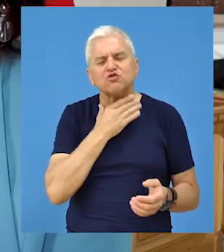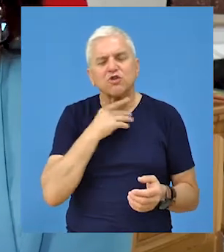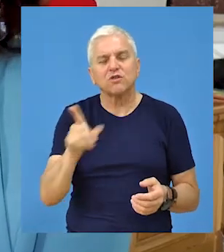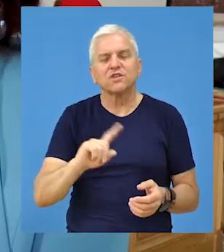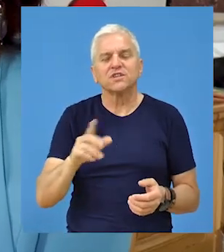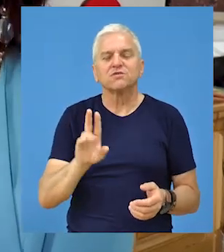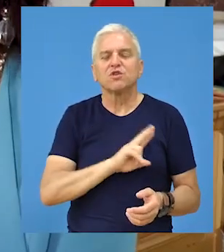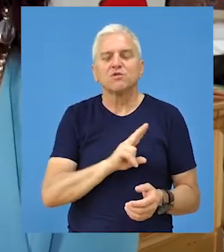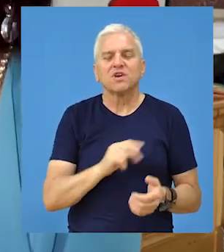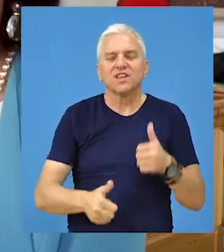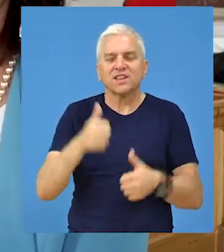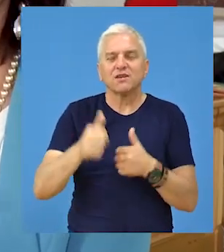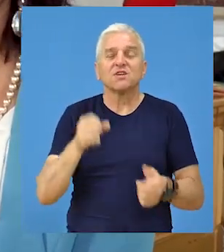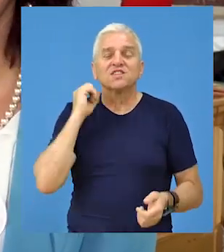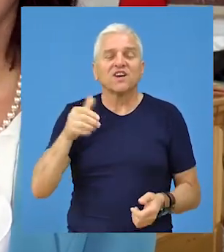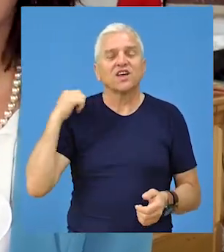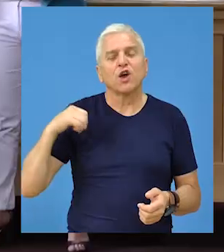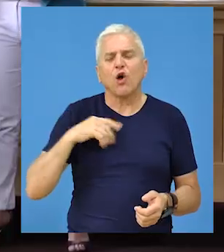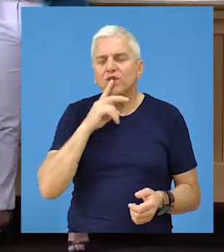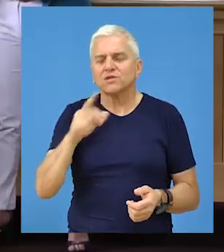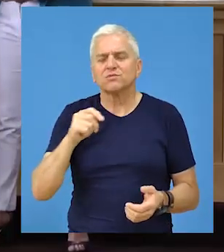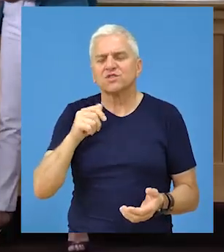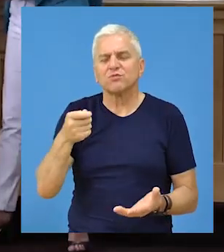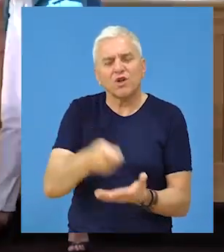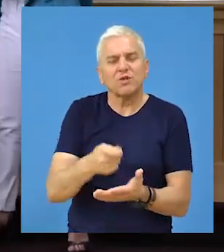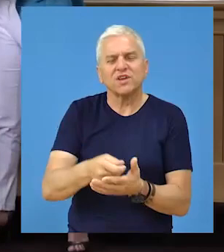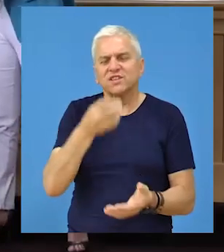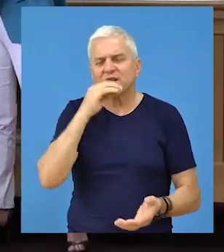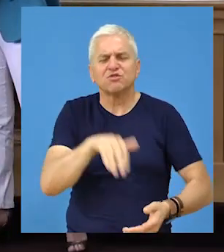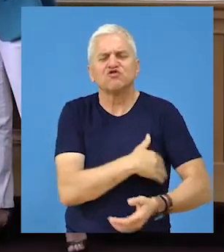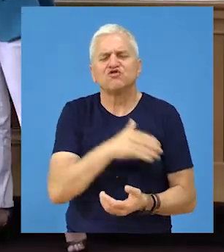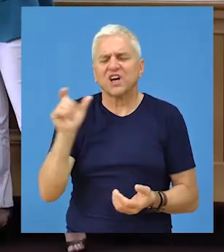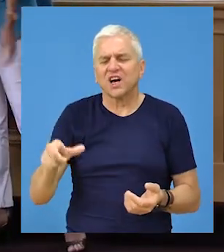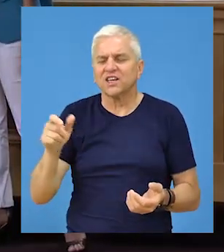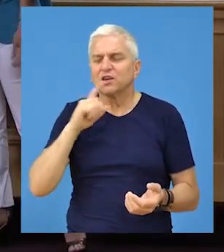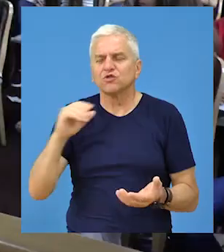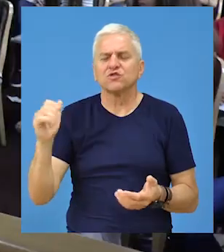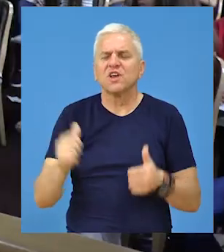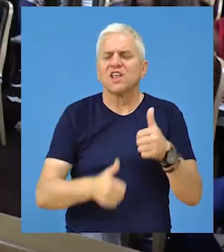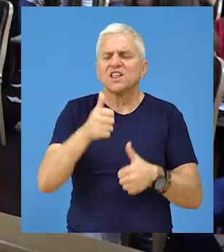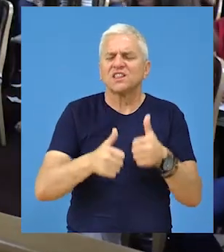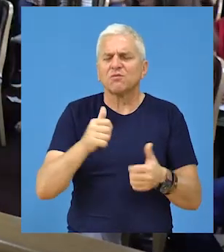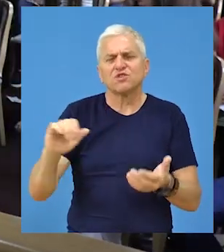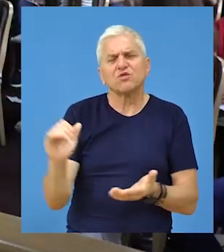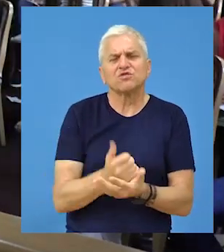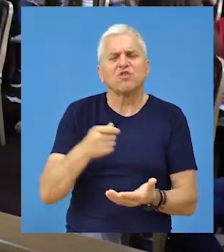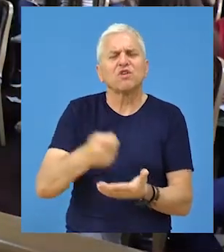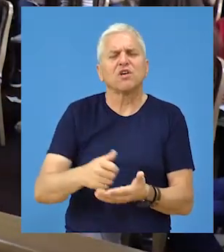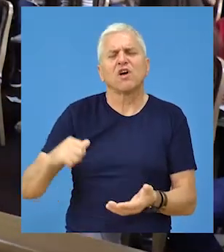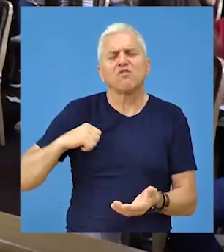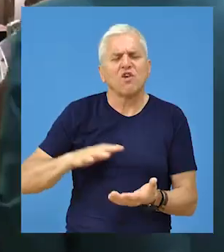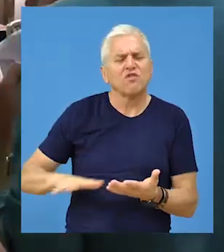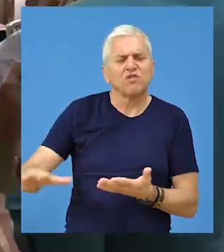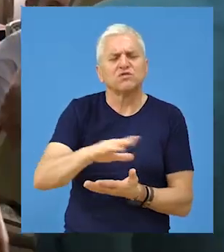i nismo imali takmičare. Inače svake godine smo nagrađivali najbolje učenike koji su na takmičenjem osvojili na